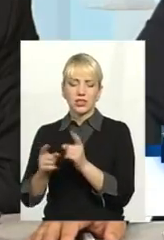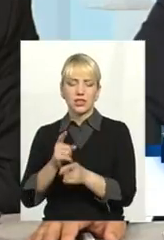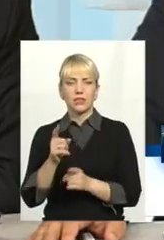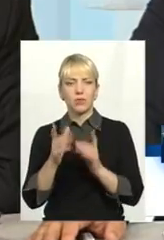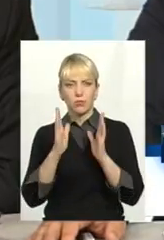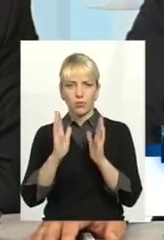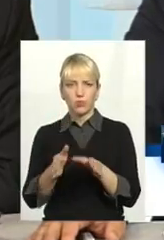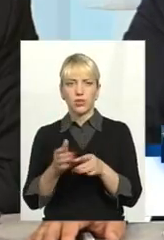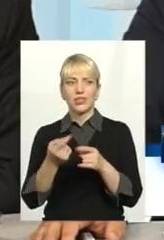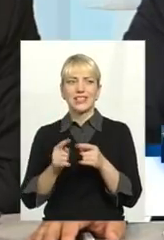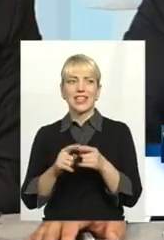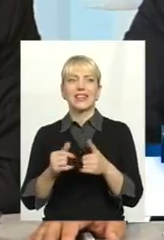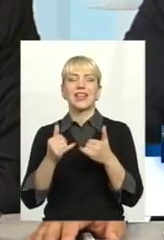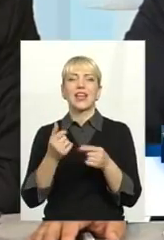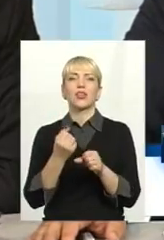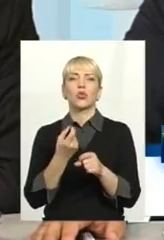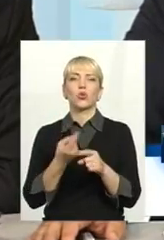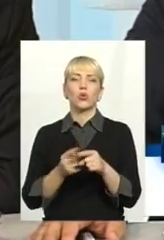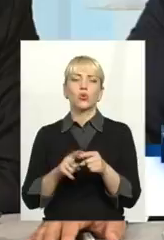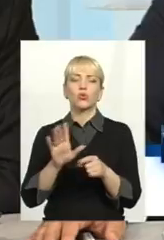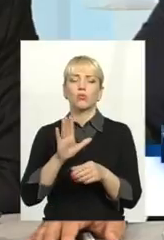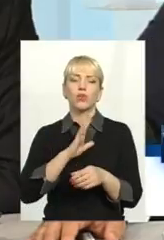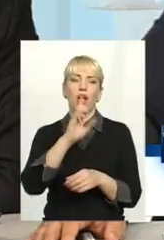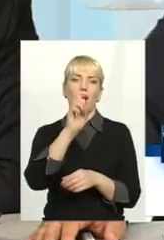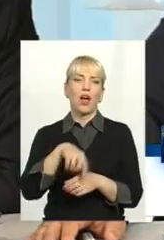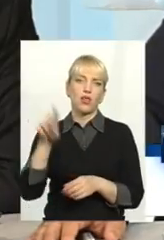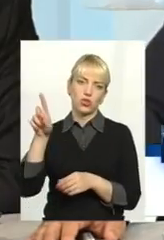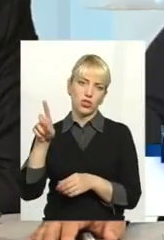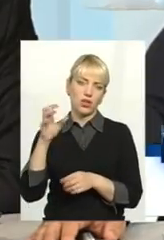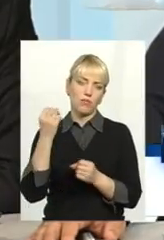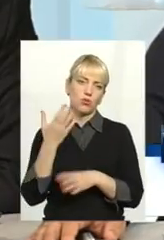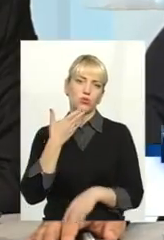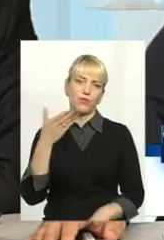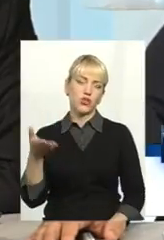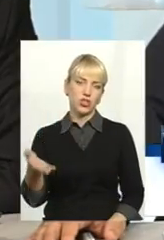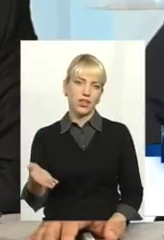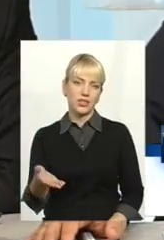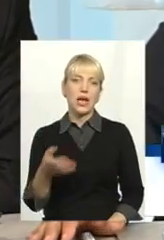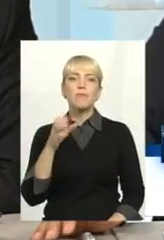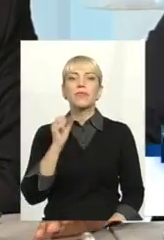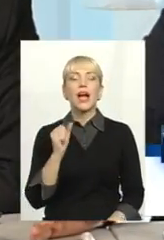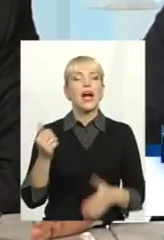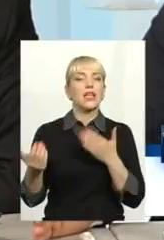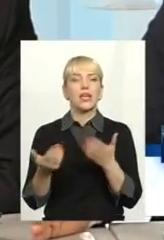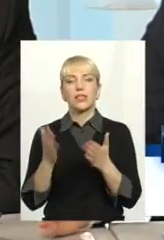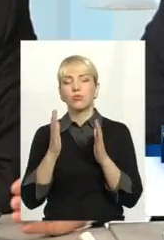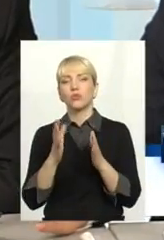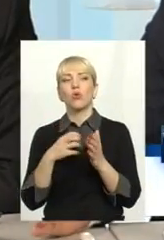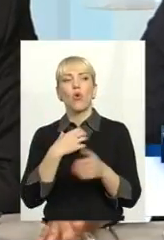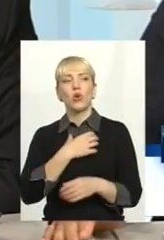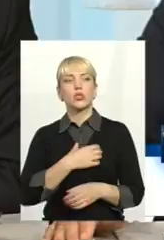просто зроблено для того, щоб поставити галочку і відчитатися. Які ж основні